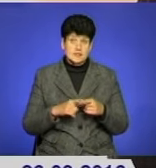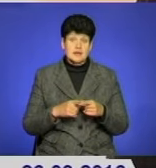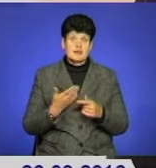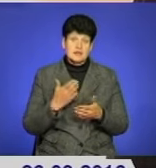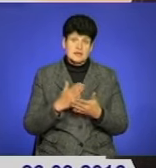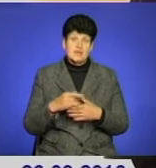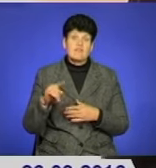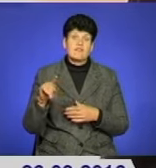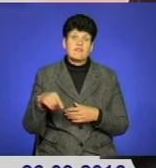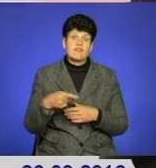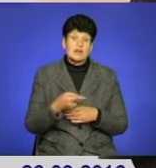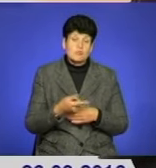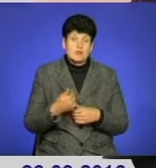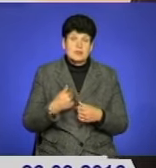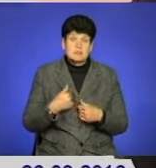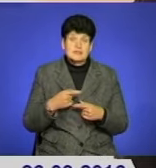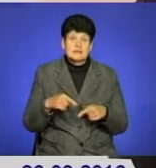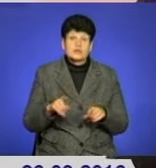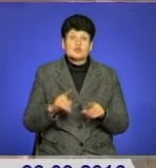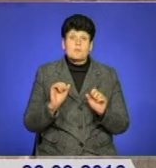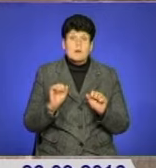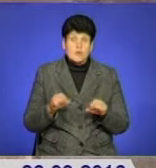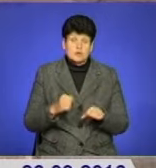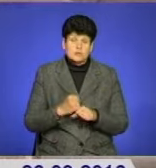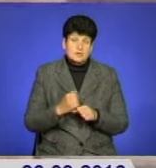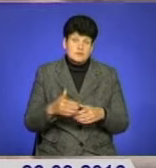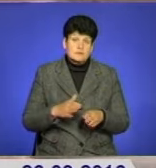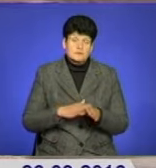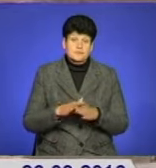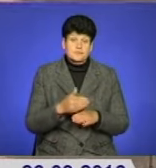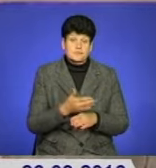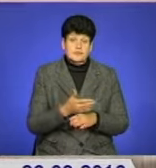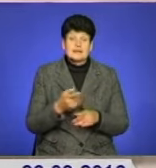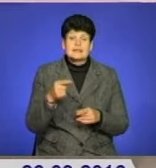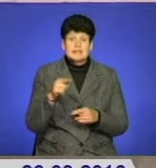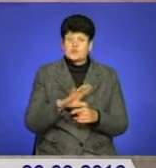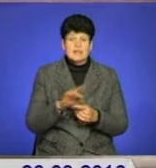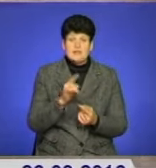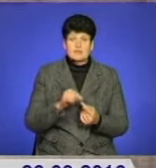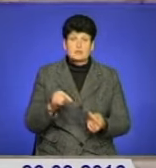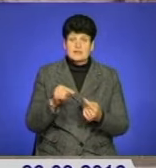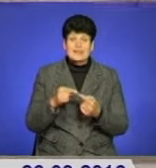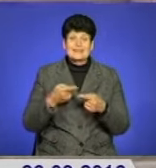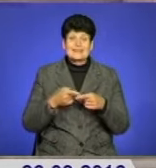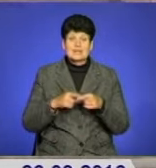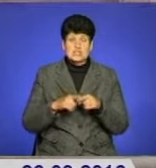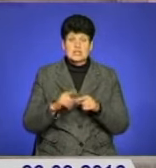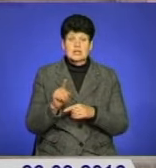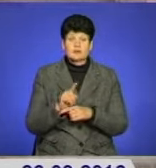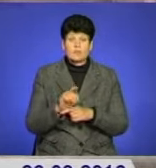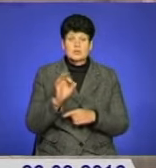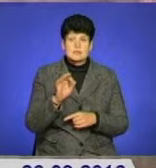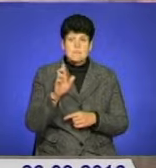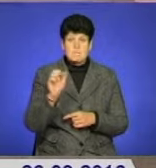вимоги. І те, що ми могли, ми зробили. Те, що окремі пандуси не відповідають технічним нормам, Олександр